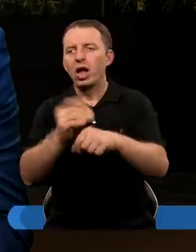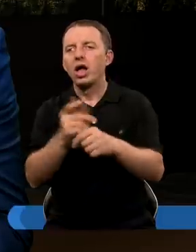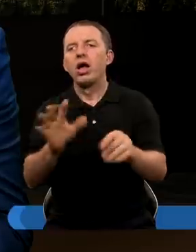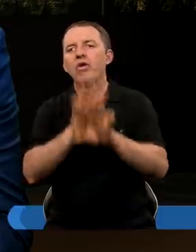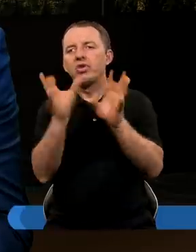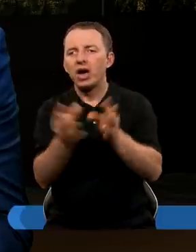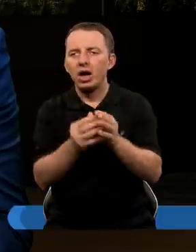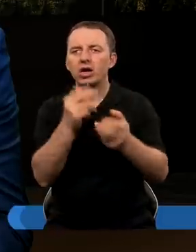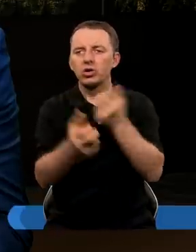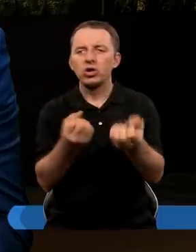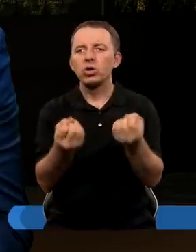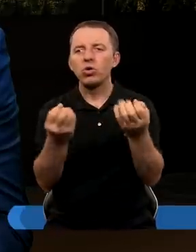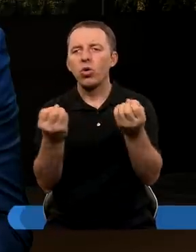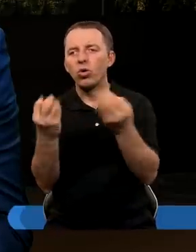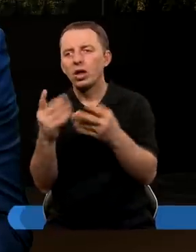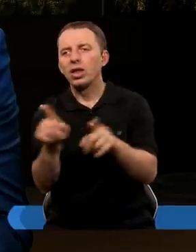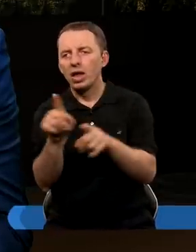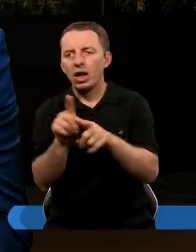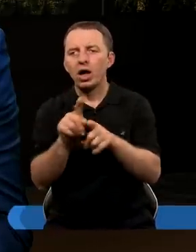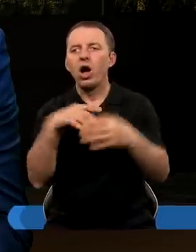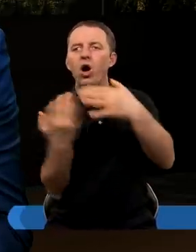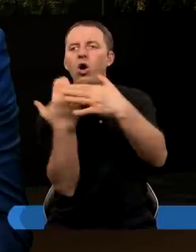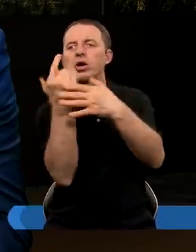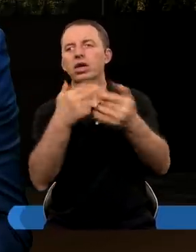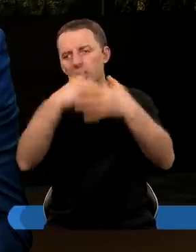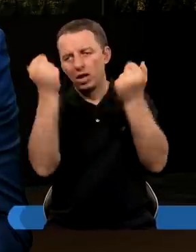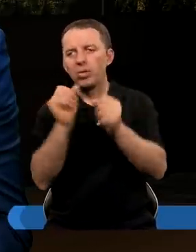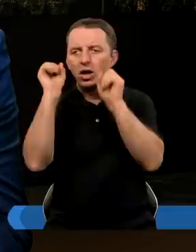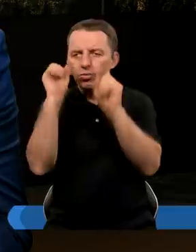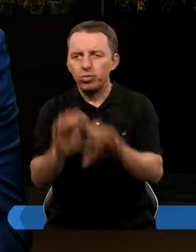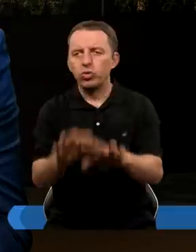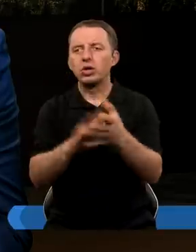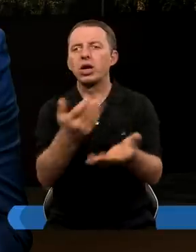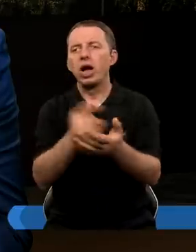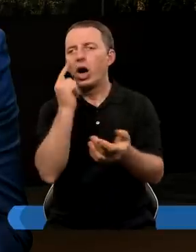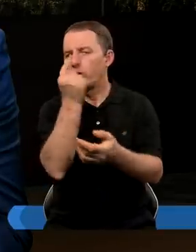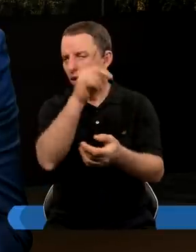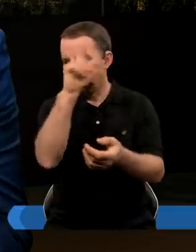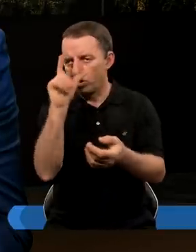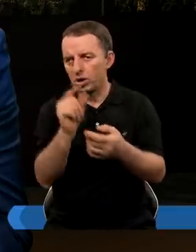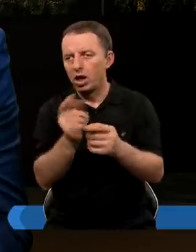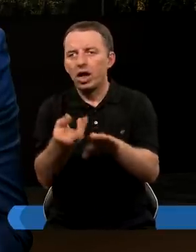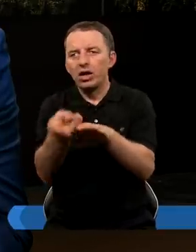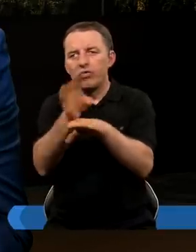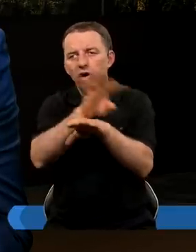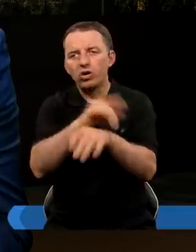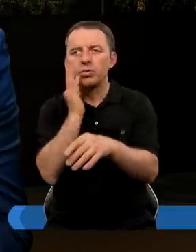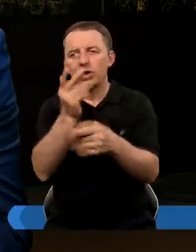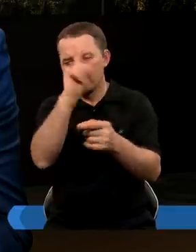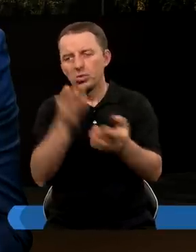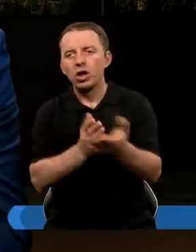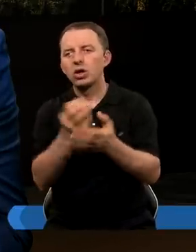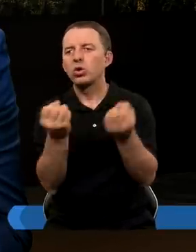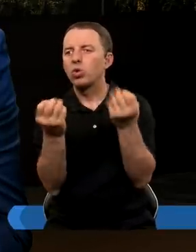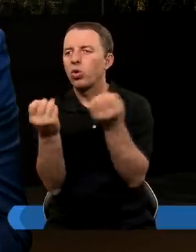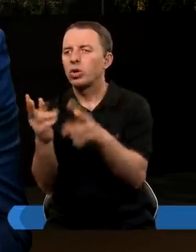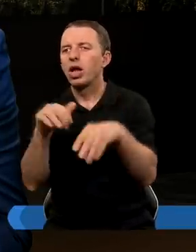czyni wszelkie cuda tak, że i ogień z nieba spuszcza na ziemię na oczach ludzi i zwodzi mieszkańców ziemi